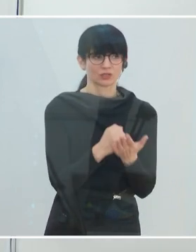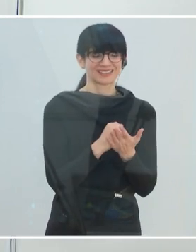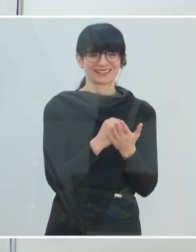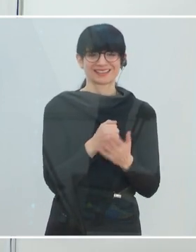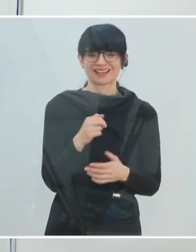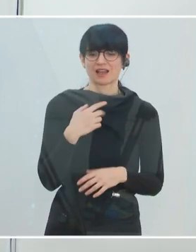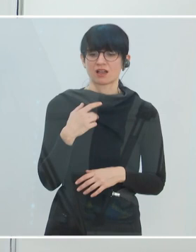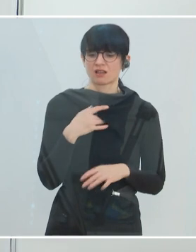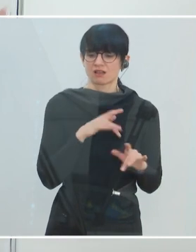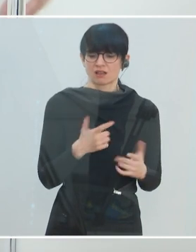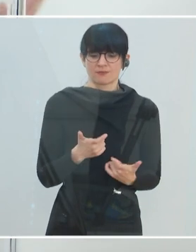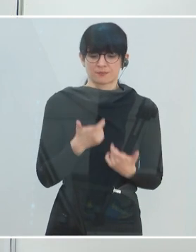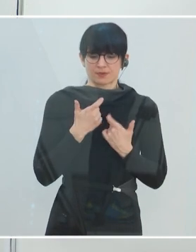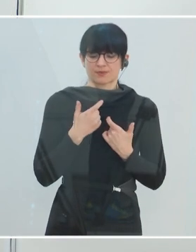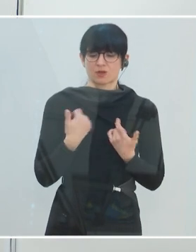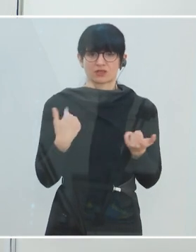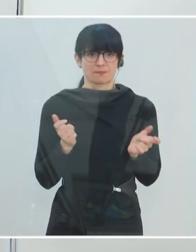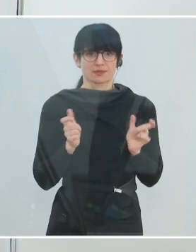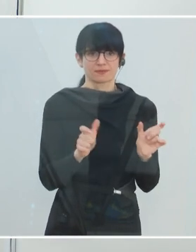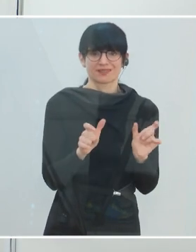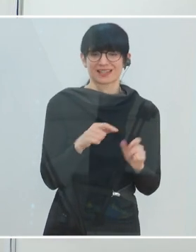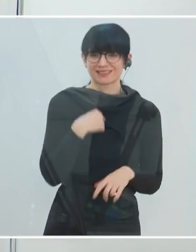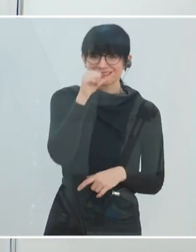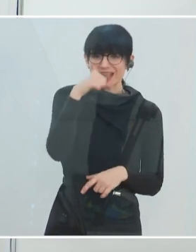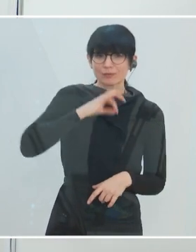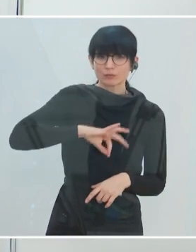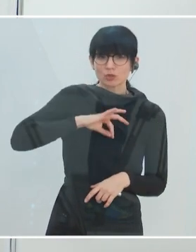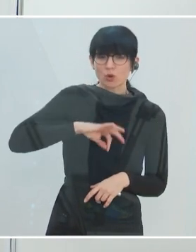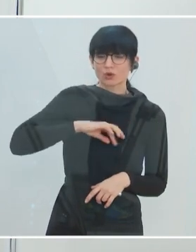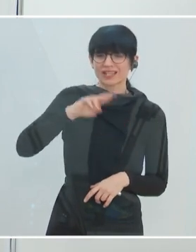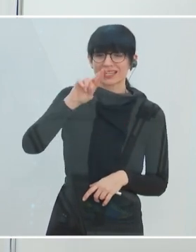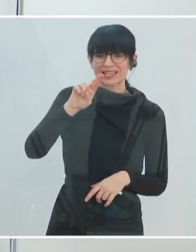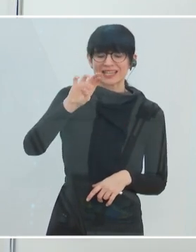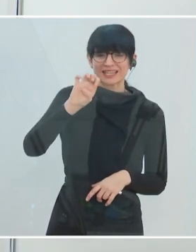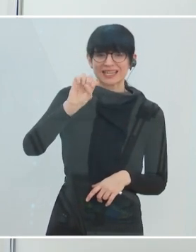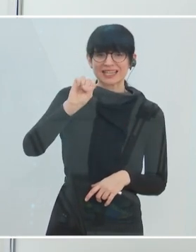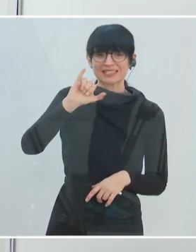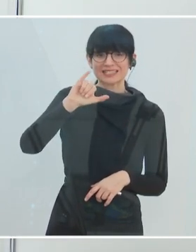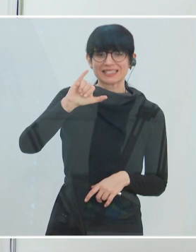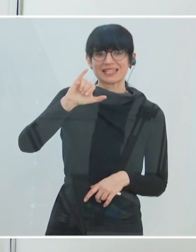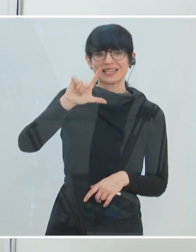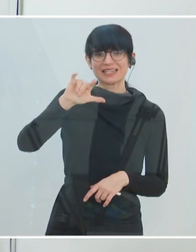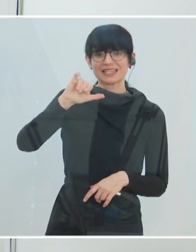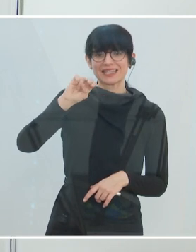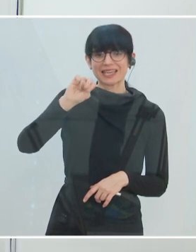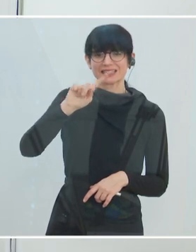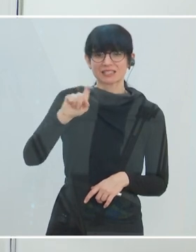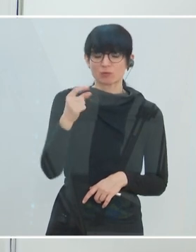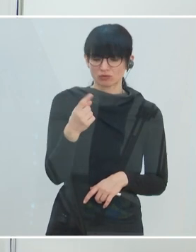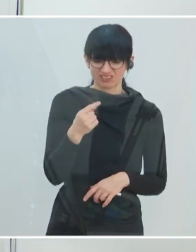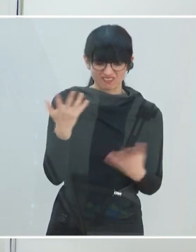Resilienz einer Gesellschaft, Sie haben es eh vorhin angesprochen, die Resilienz einer Gesellschaft zeigt sich auch in den